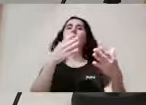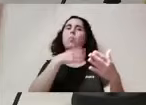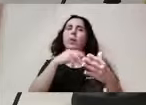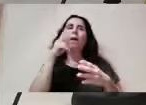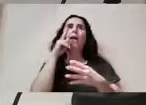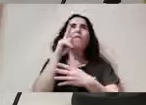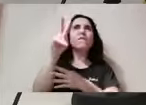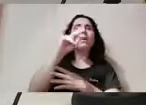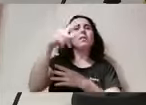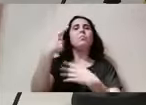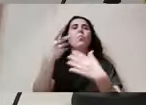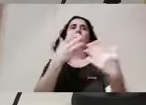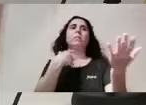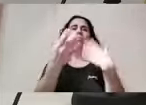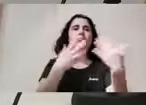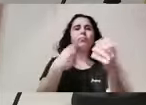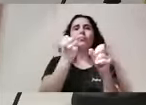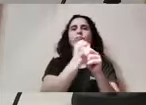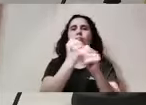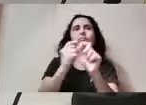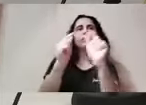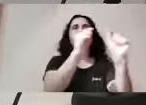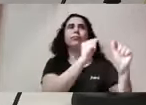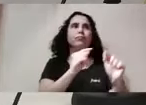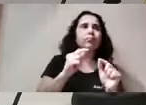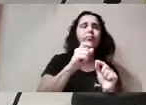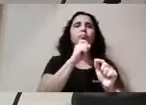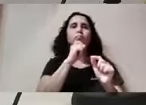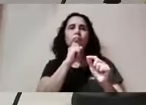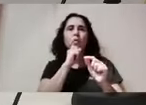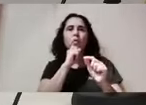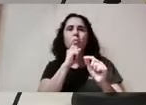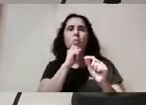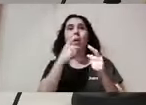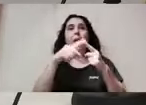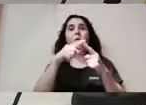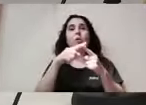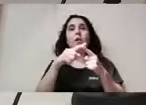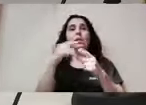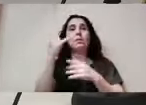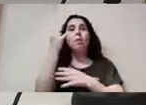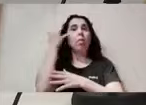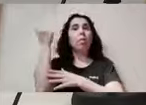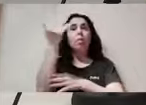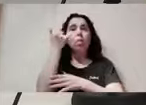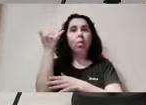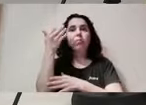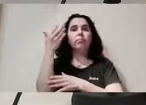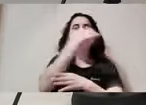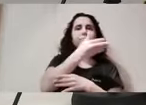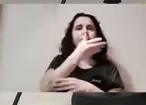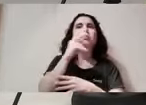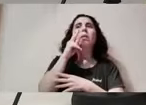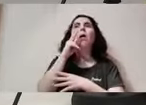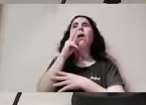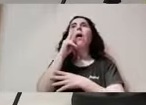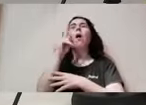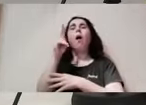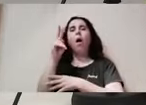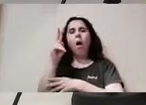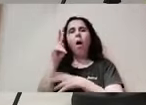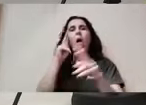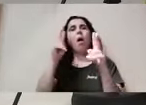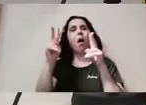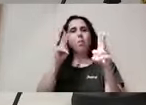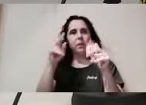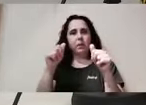masclistes invisibilitzades i puguen visibilitzar